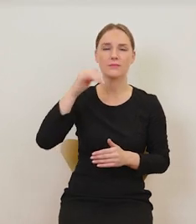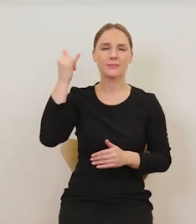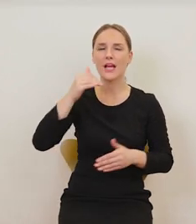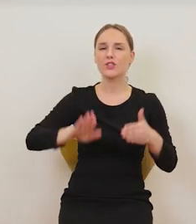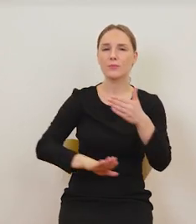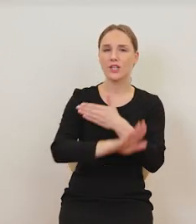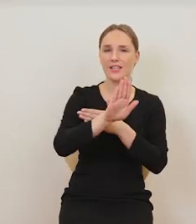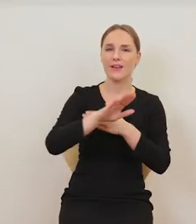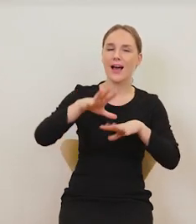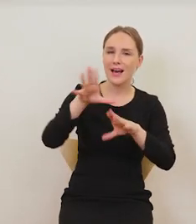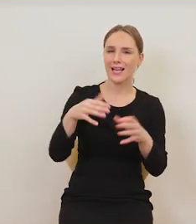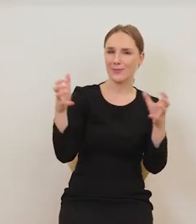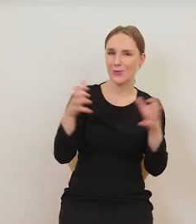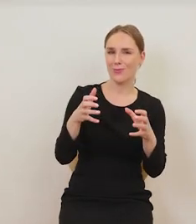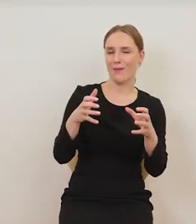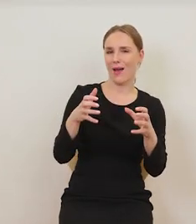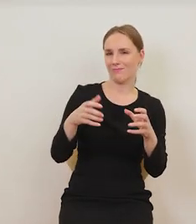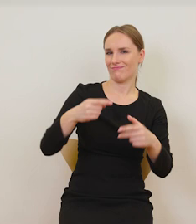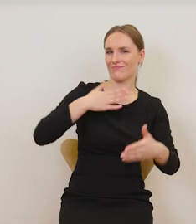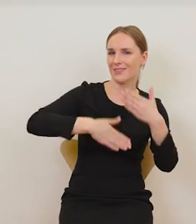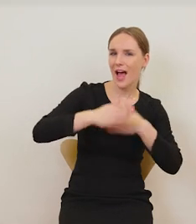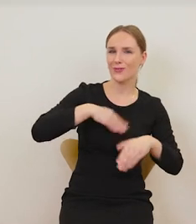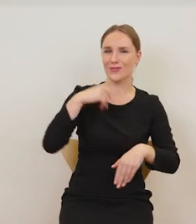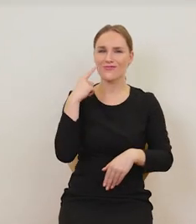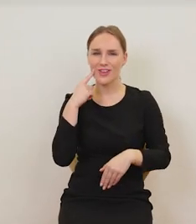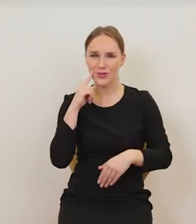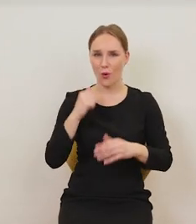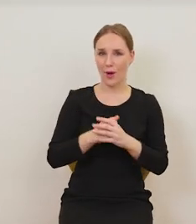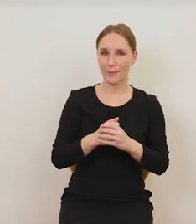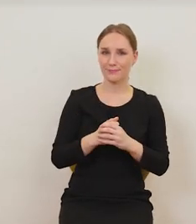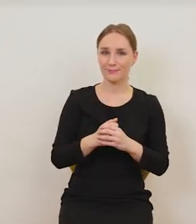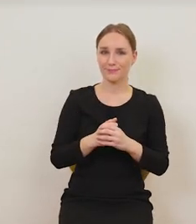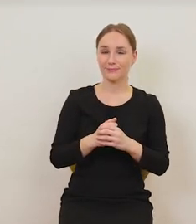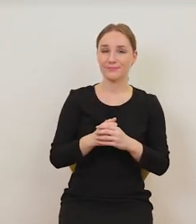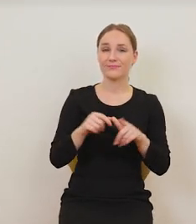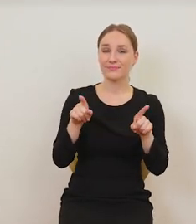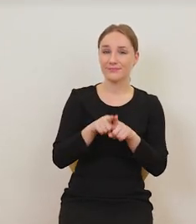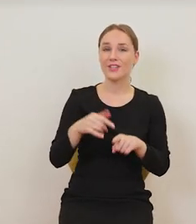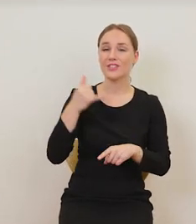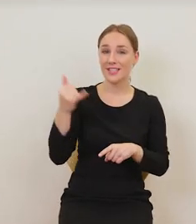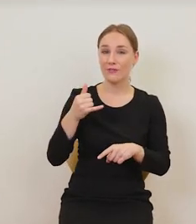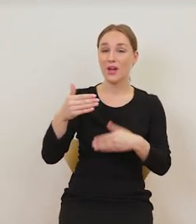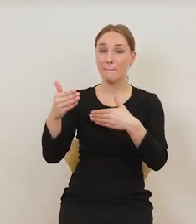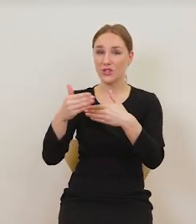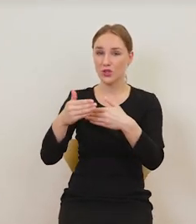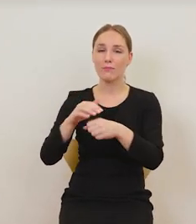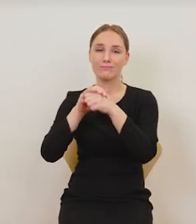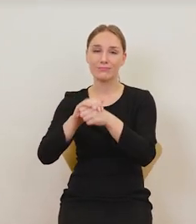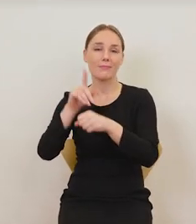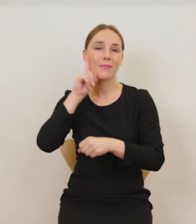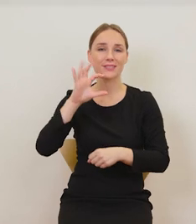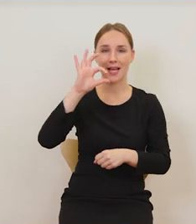wesołej kompanii. W otoczeniu, przede wszystkim w jego otoczeniu był jego kompan Silenius.